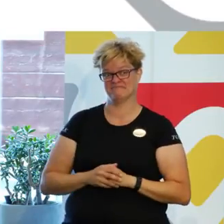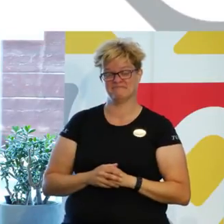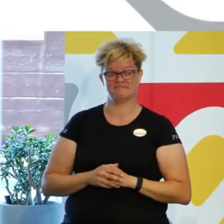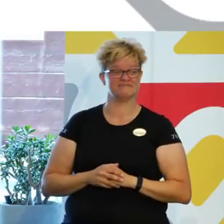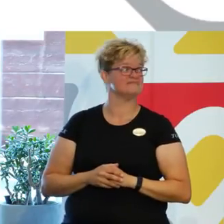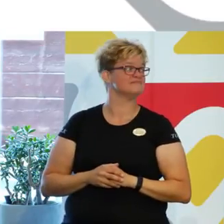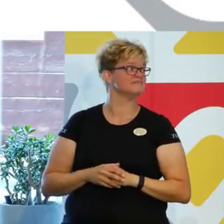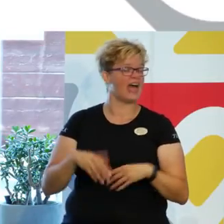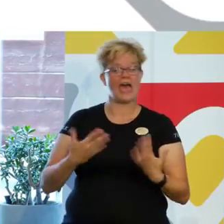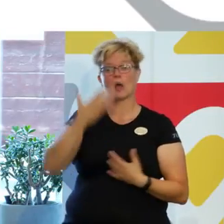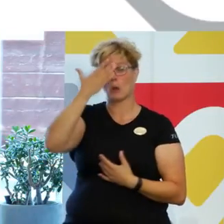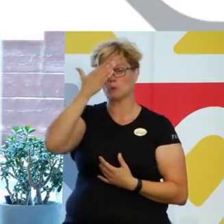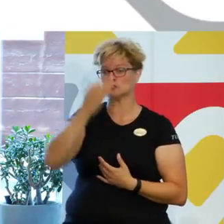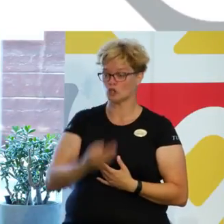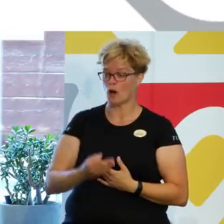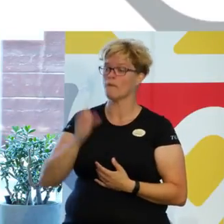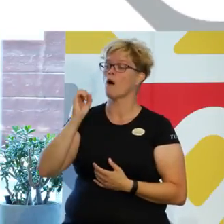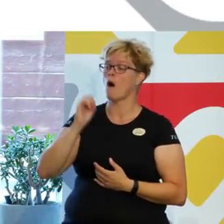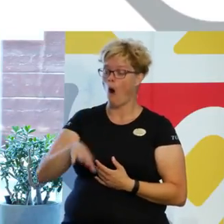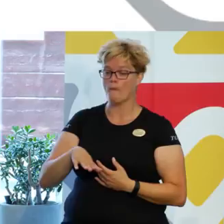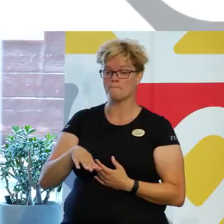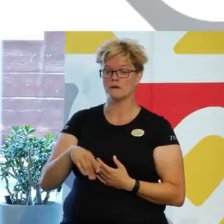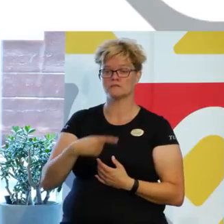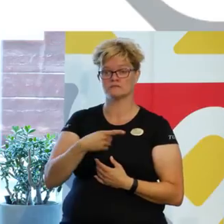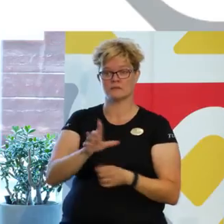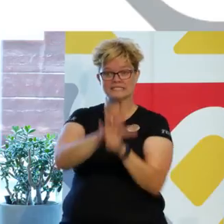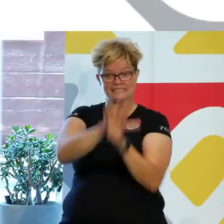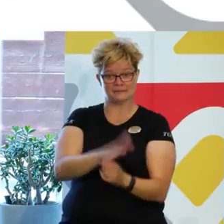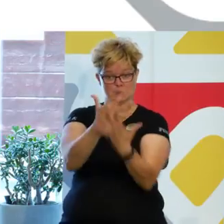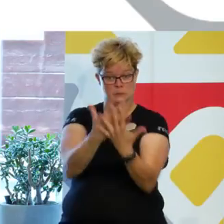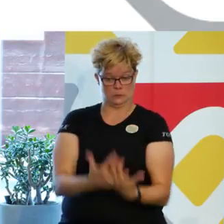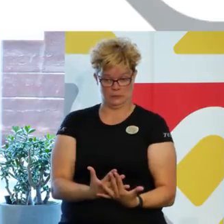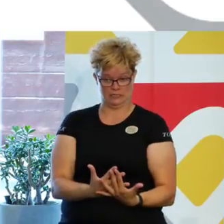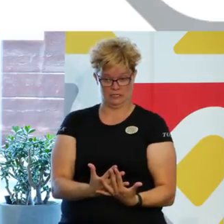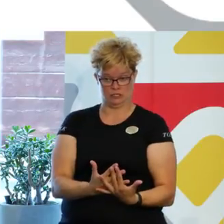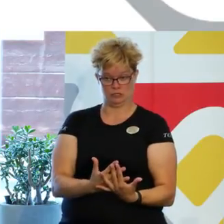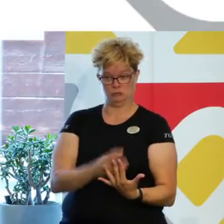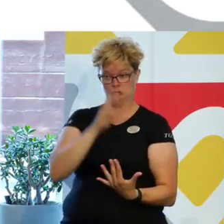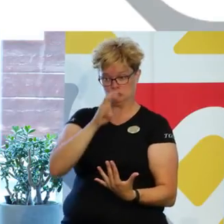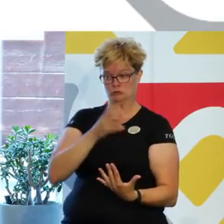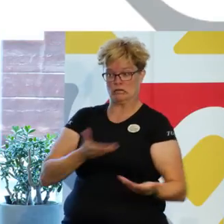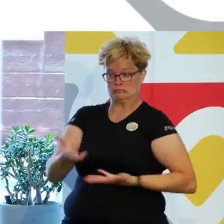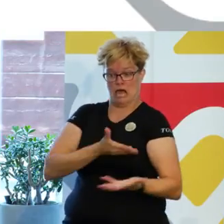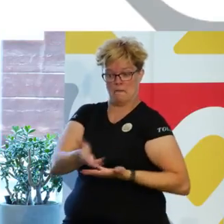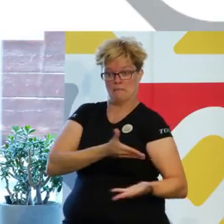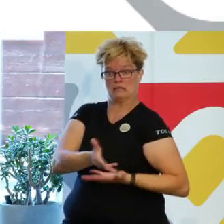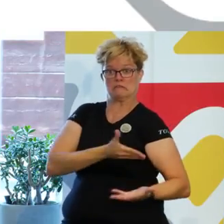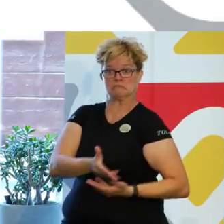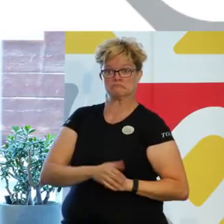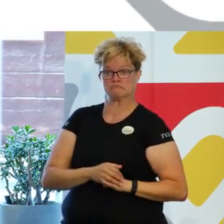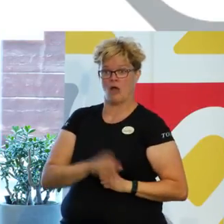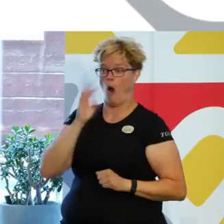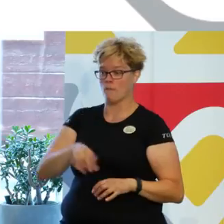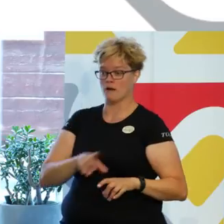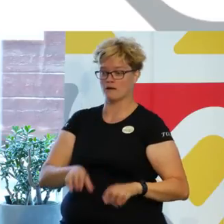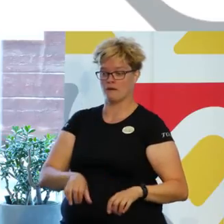Det vill säga kunskapen om att diskriminerande strukturer tycks samarbeta med varandra. Om jag